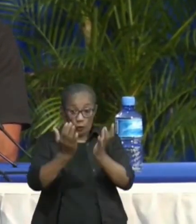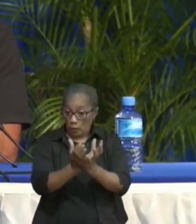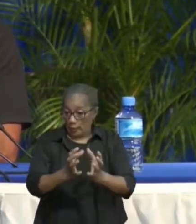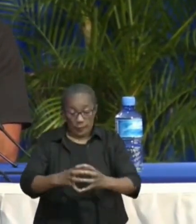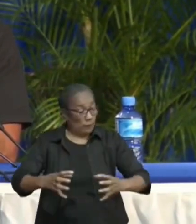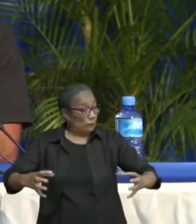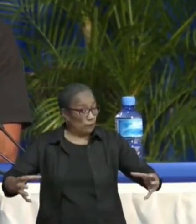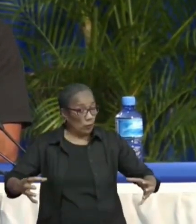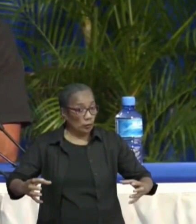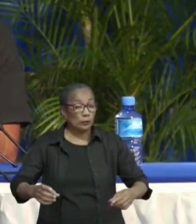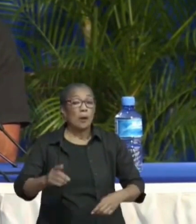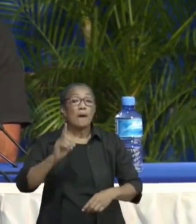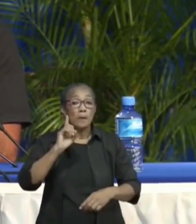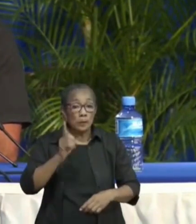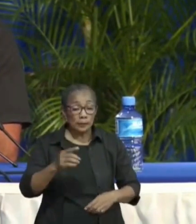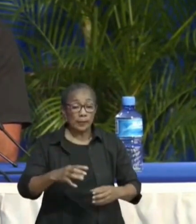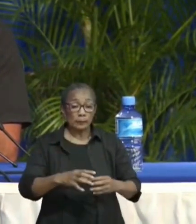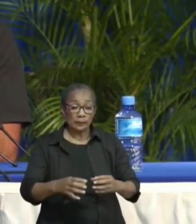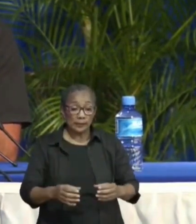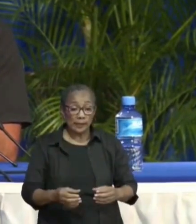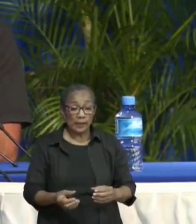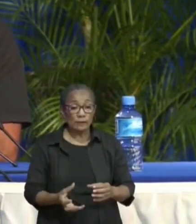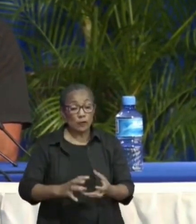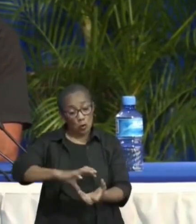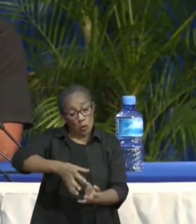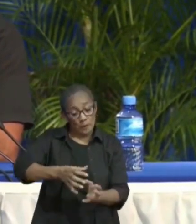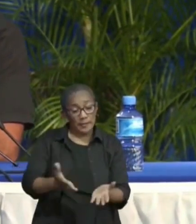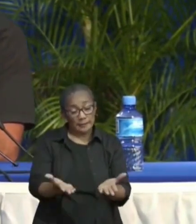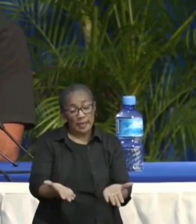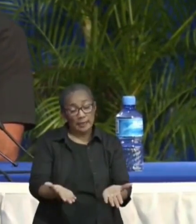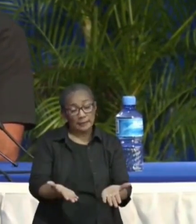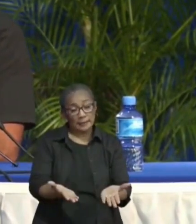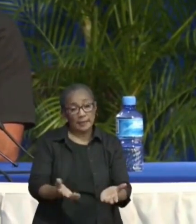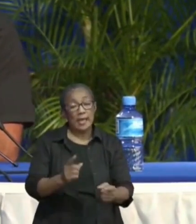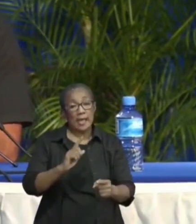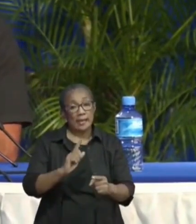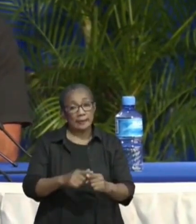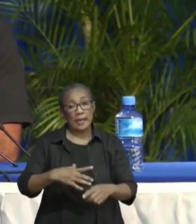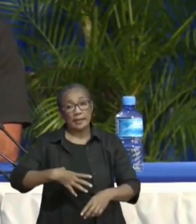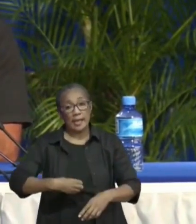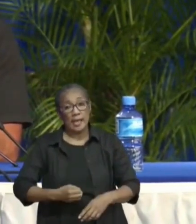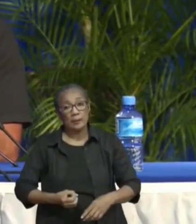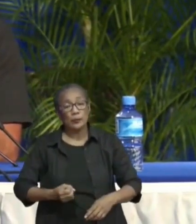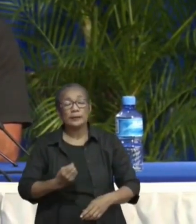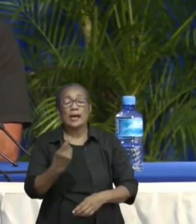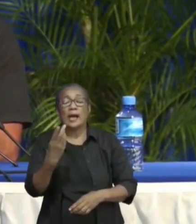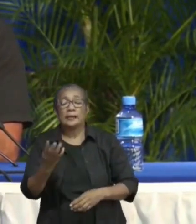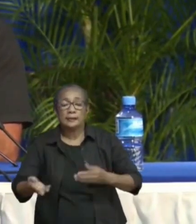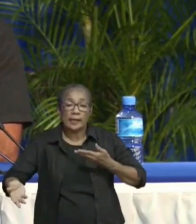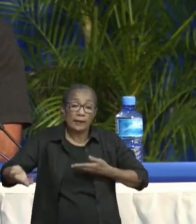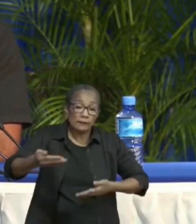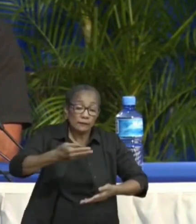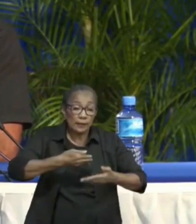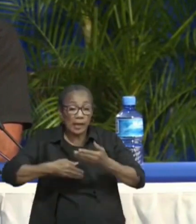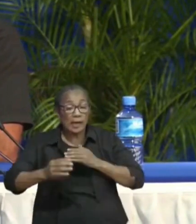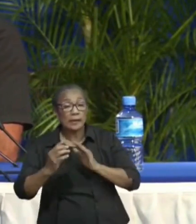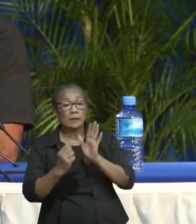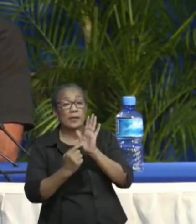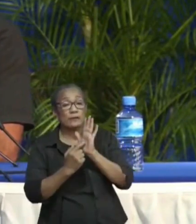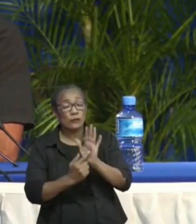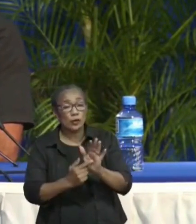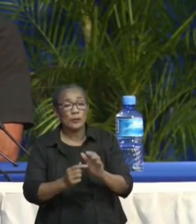sowieso dat er bedrijfscompensatie erbij gaat komen kijken. En dan hebben wij een aantal vragen die erbij gaan komen kijken, onder andere,